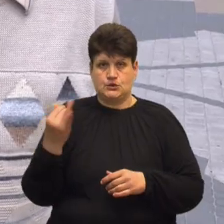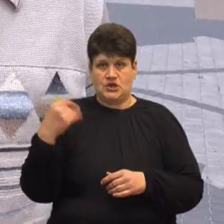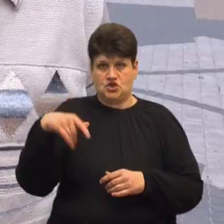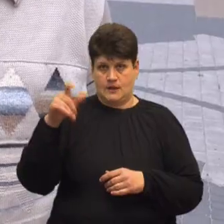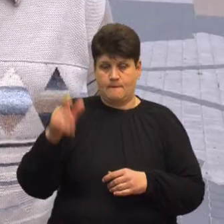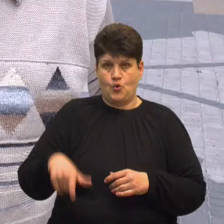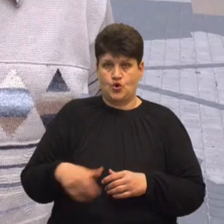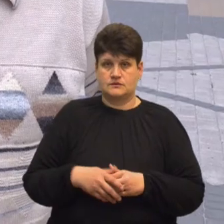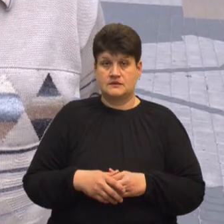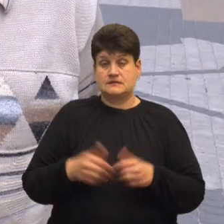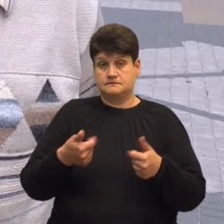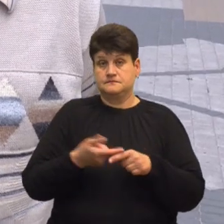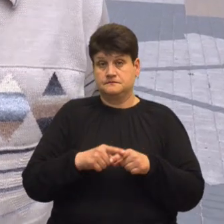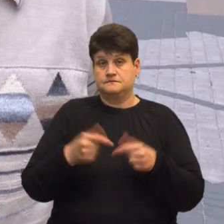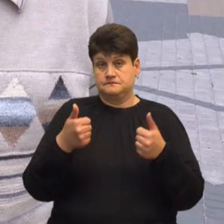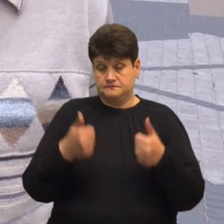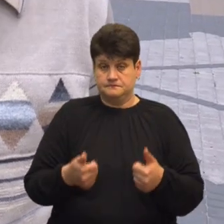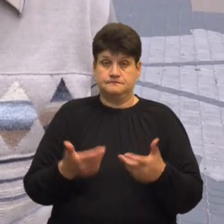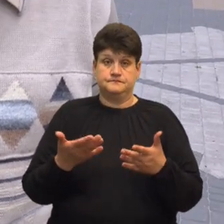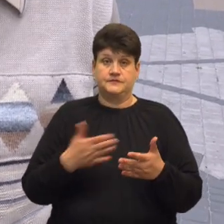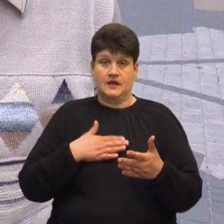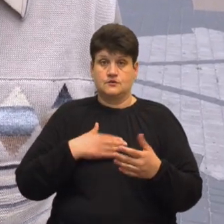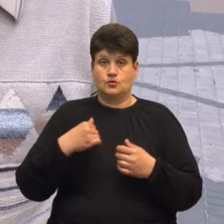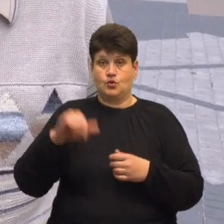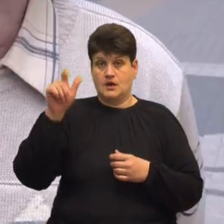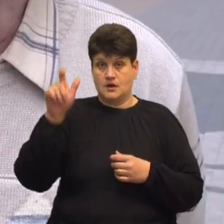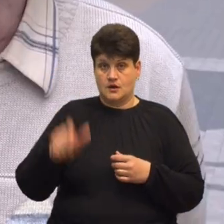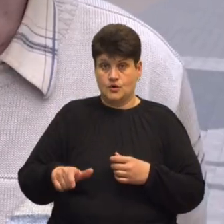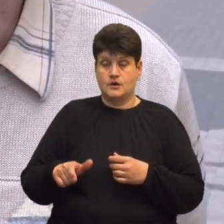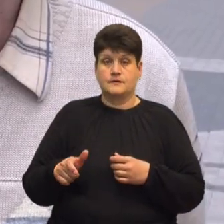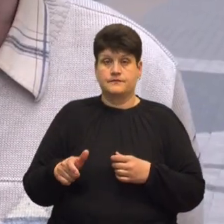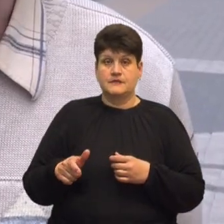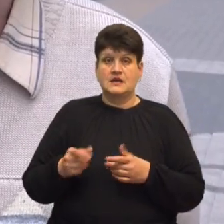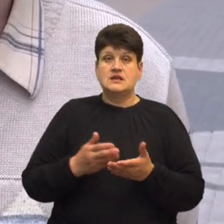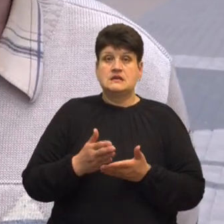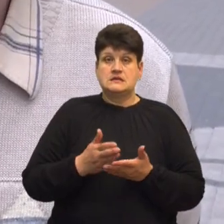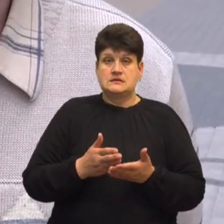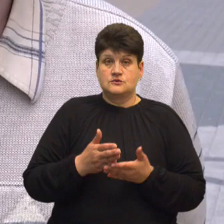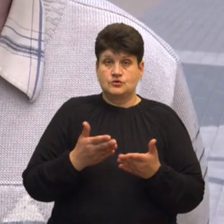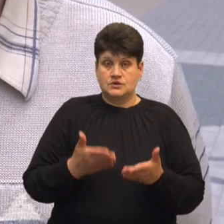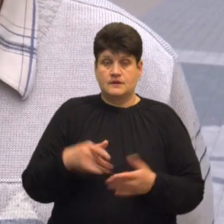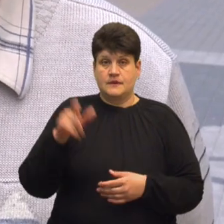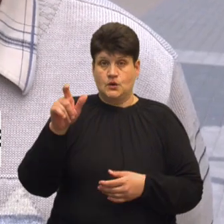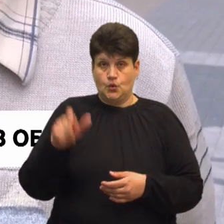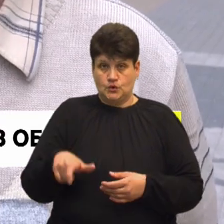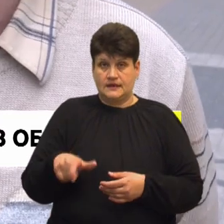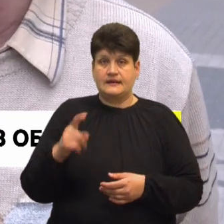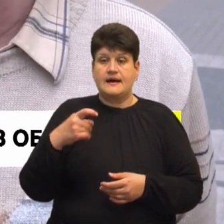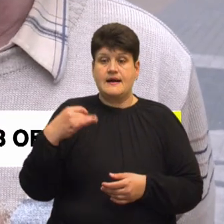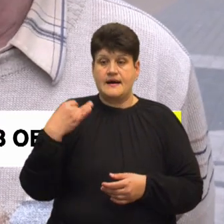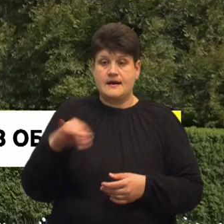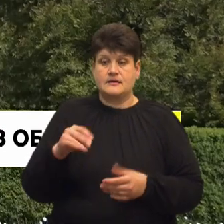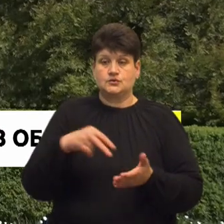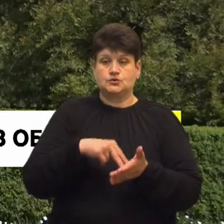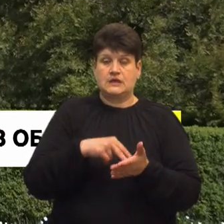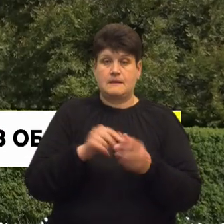Вставити пам'ятник нашому герою України, чин заслужив і людина, хай стоїть пам